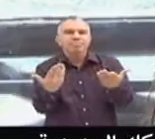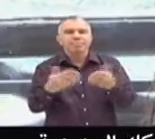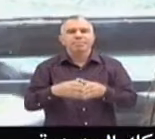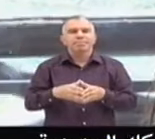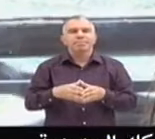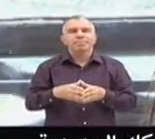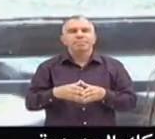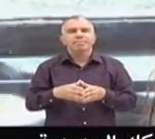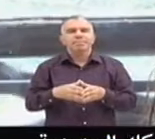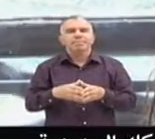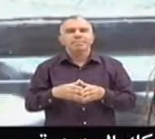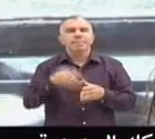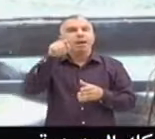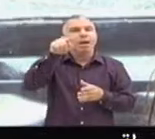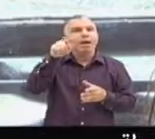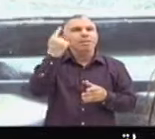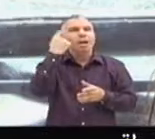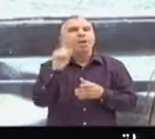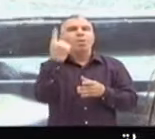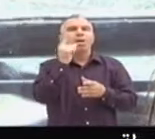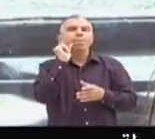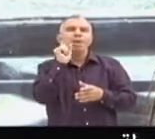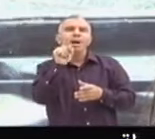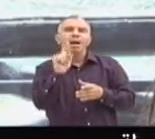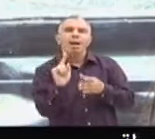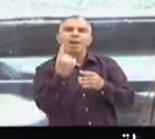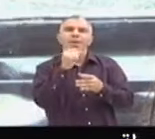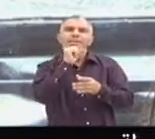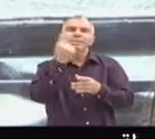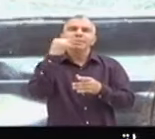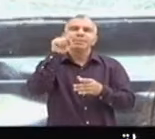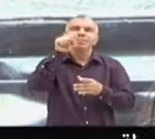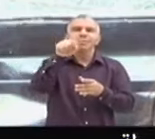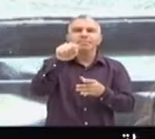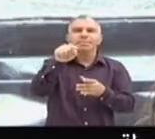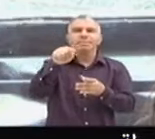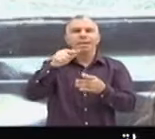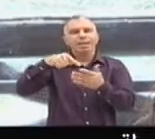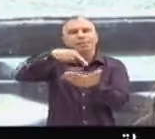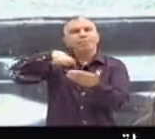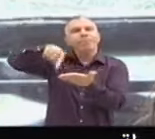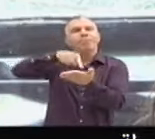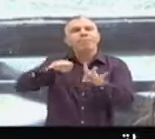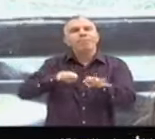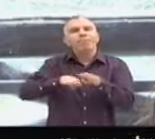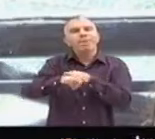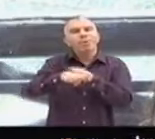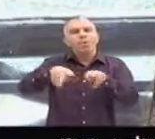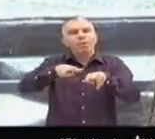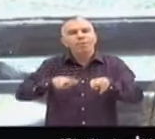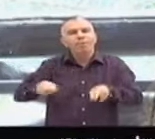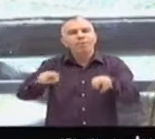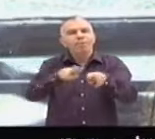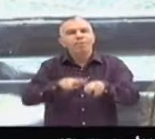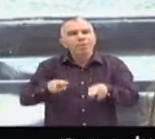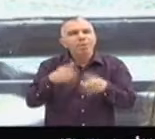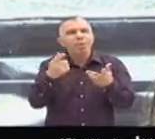cheminot. Et donc, il avait... C'était à l'époque des cassettes. Mais il avait